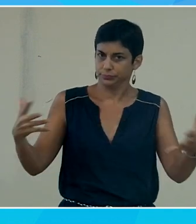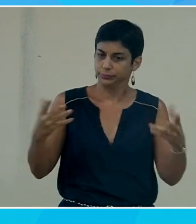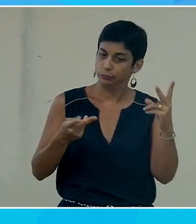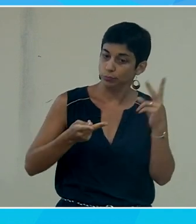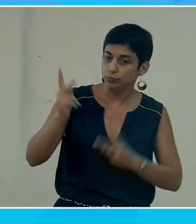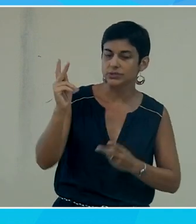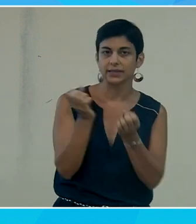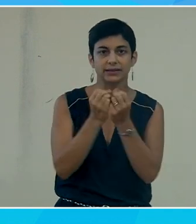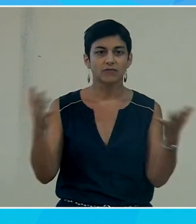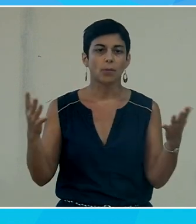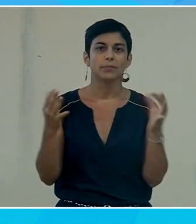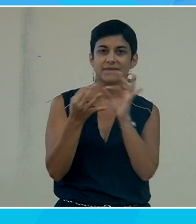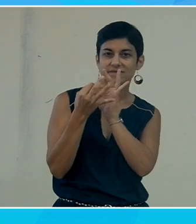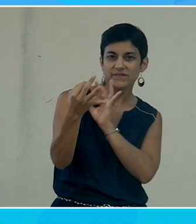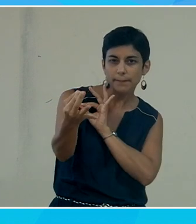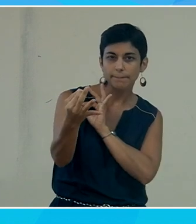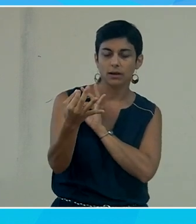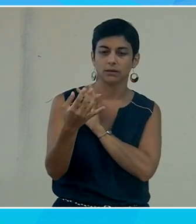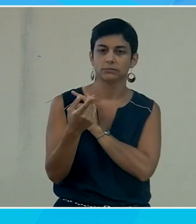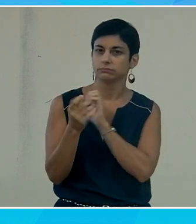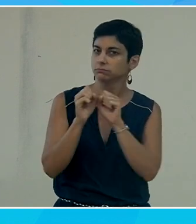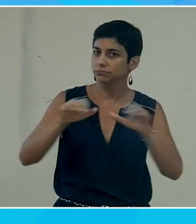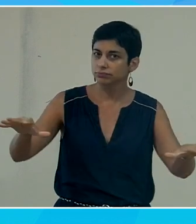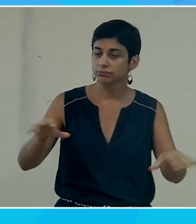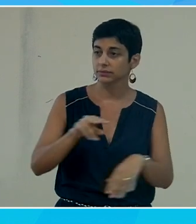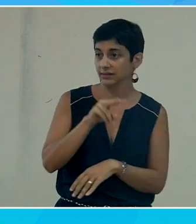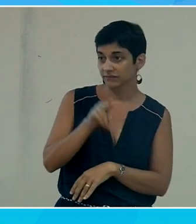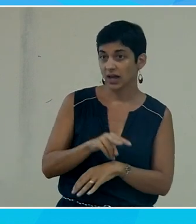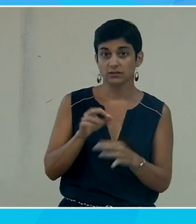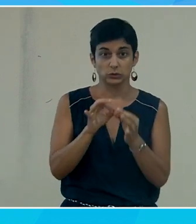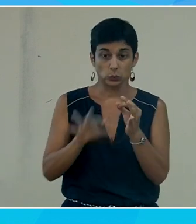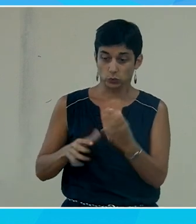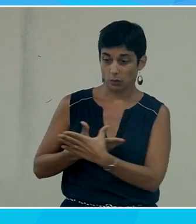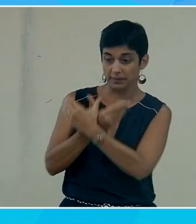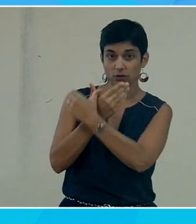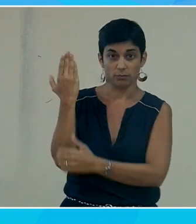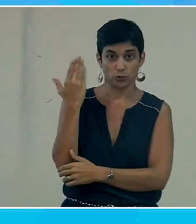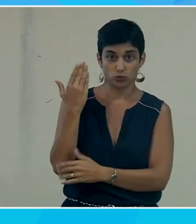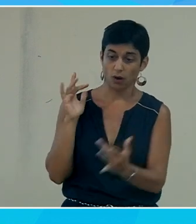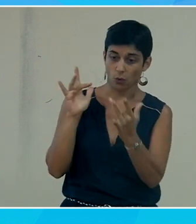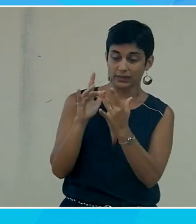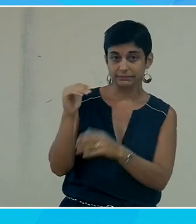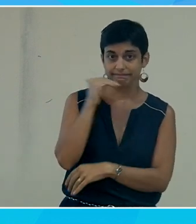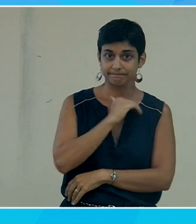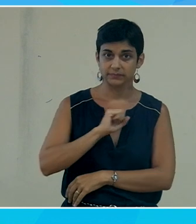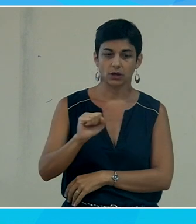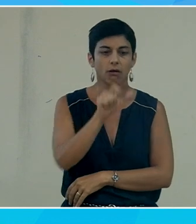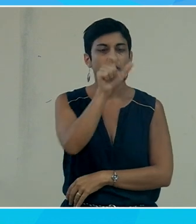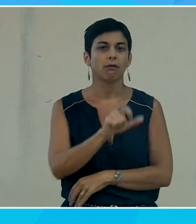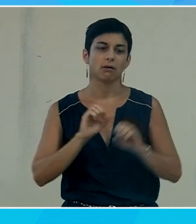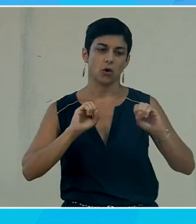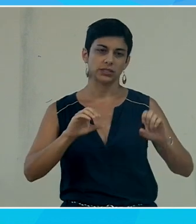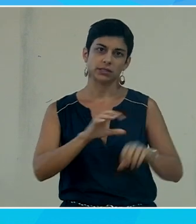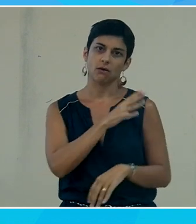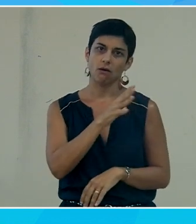de déploiement de fibres etc parce qu'en définitive c'est pas que les solutions de Microsoft qui ont besoin de connexion aujourd'hui un enseignant il a besoin de pouvoir aller